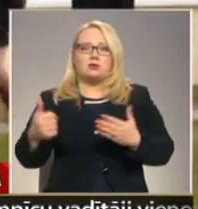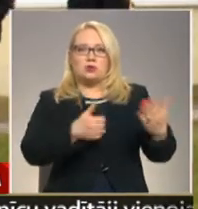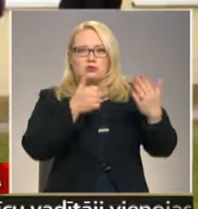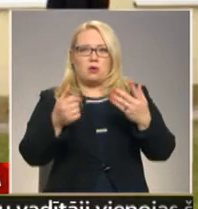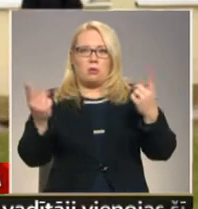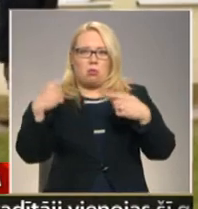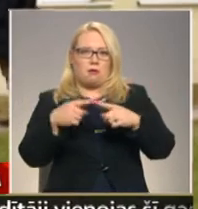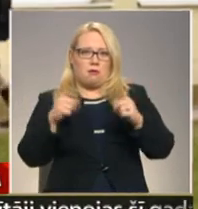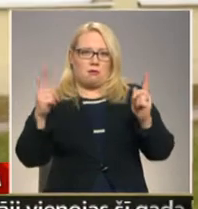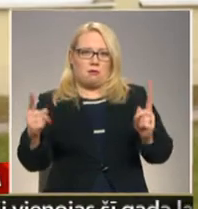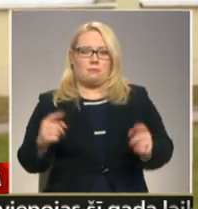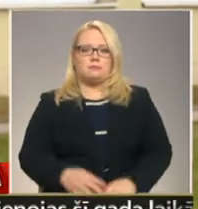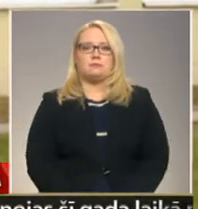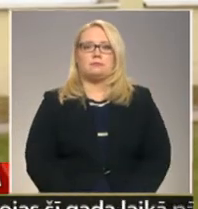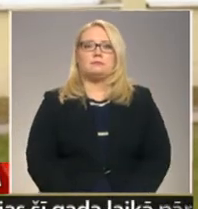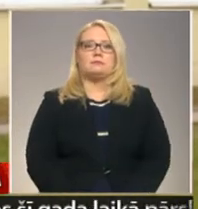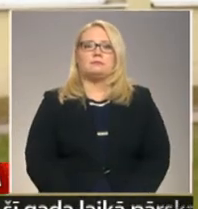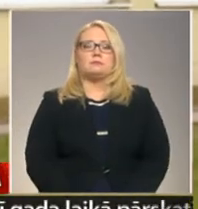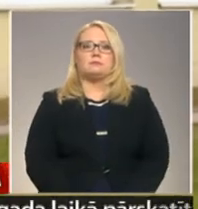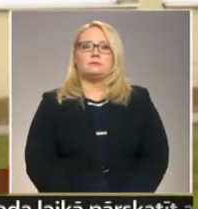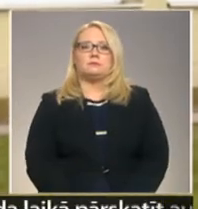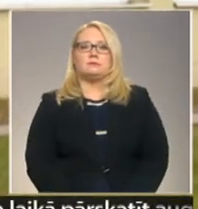laikā. Sandra Leitāni, Andris Pāns, TV Spektrs.